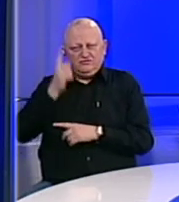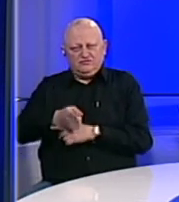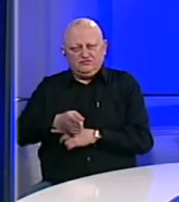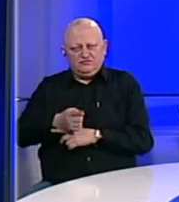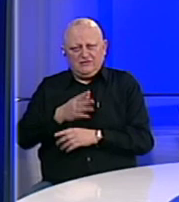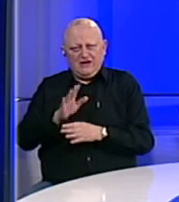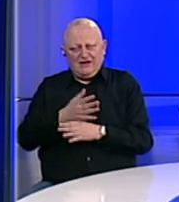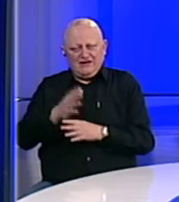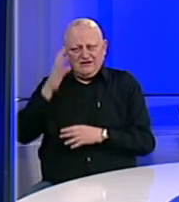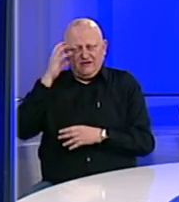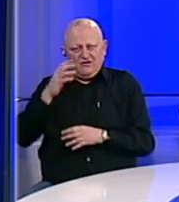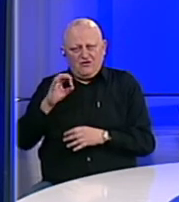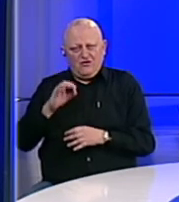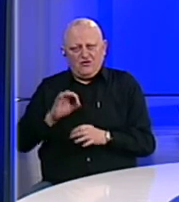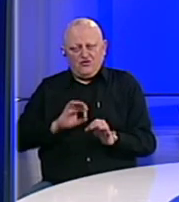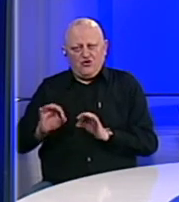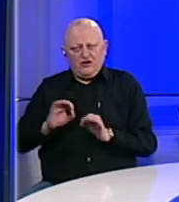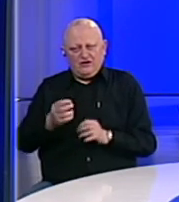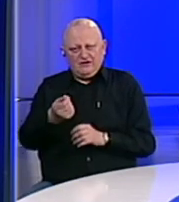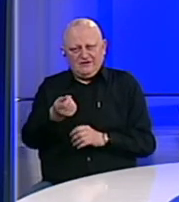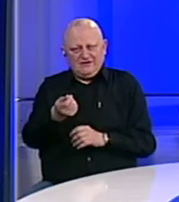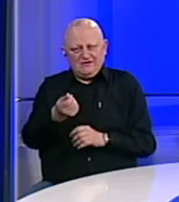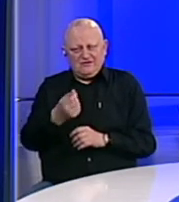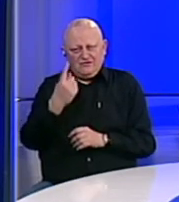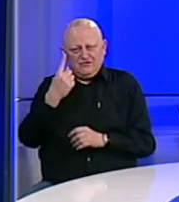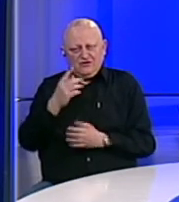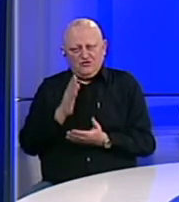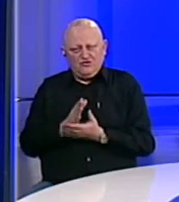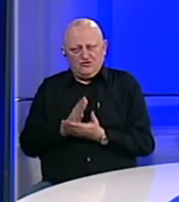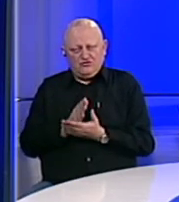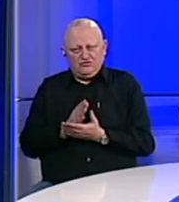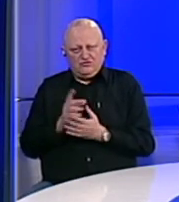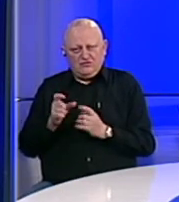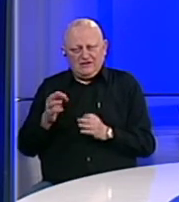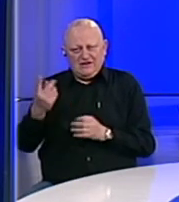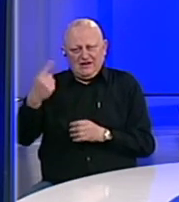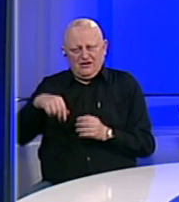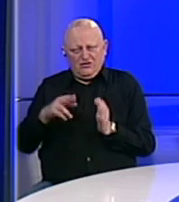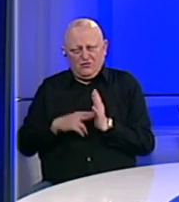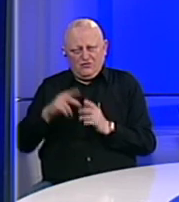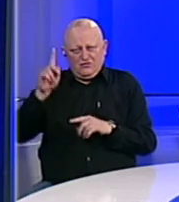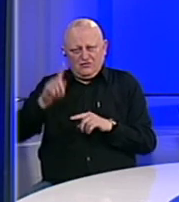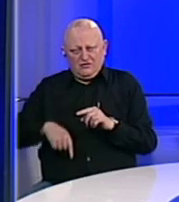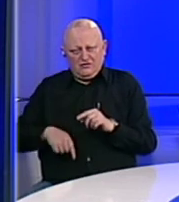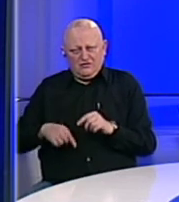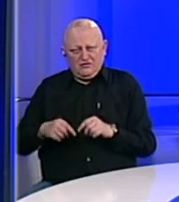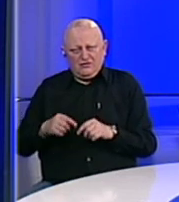entitetske vlade o reguliranju cijena. U jednom slučaju sa 1.000 maraka kažnjeni su i apotekari.